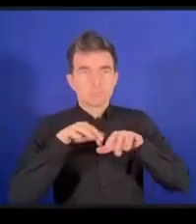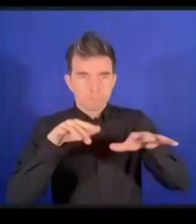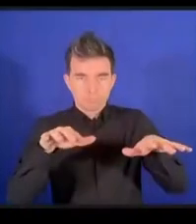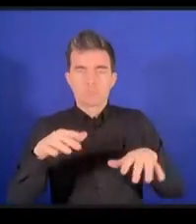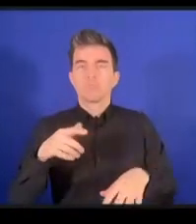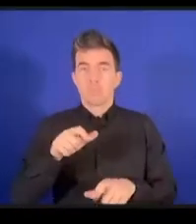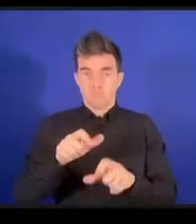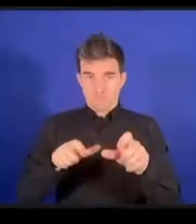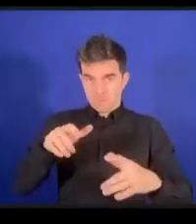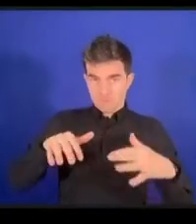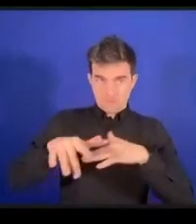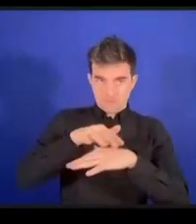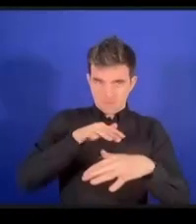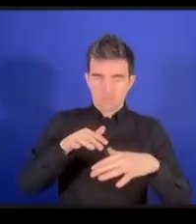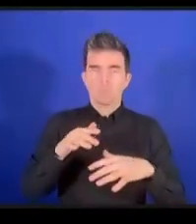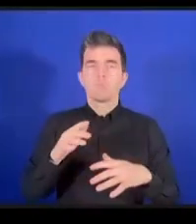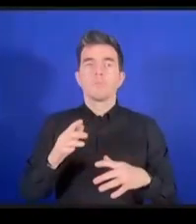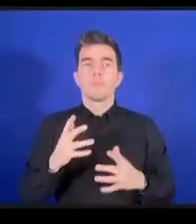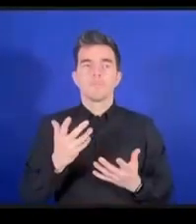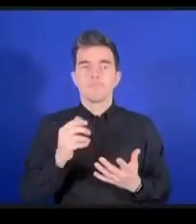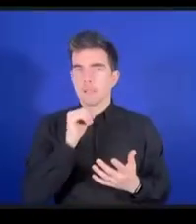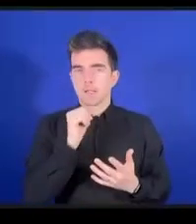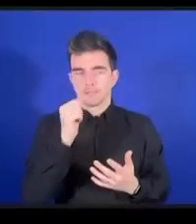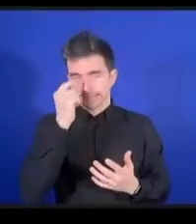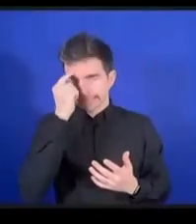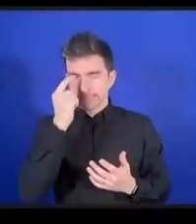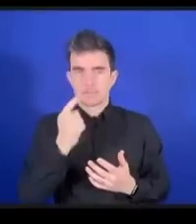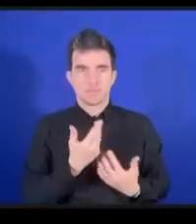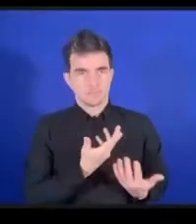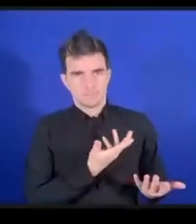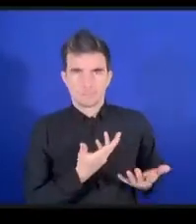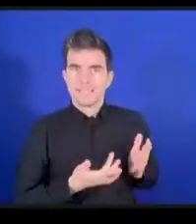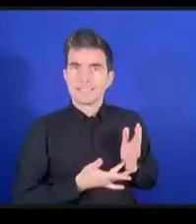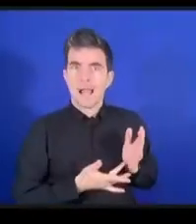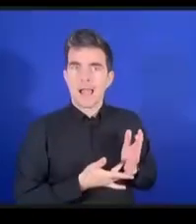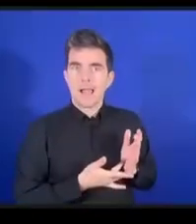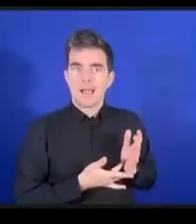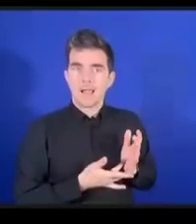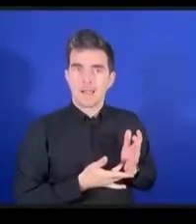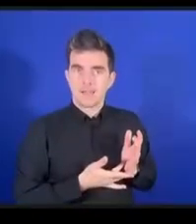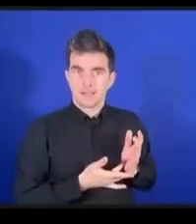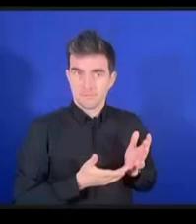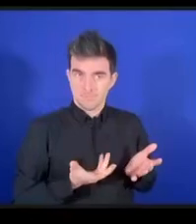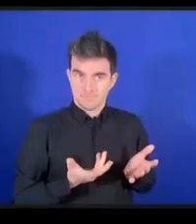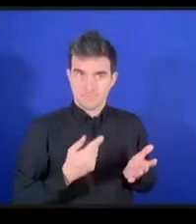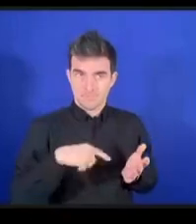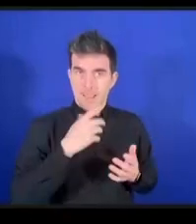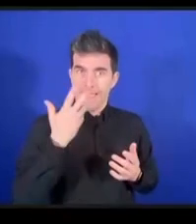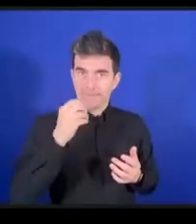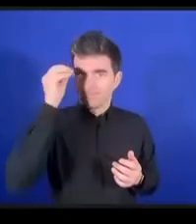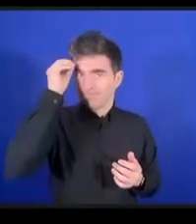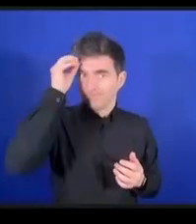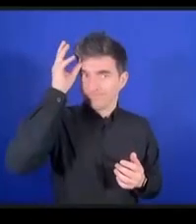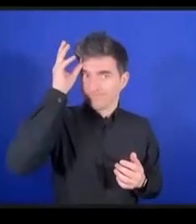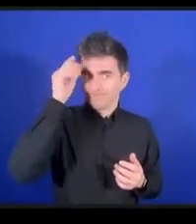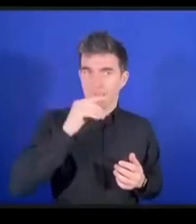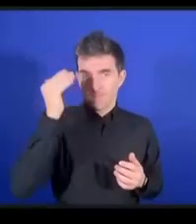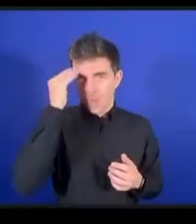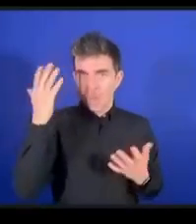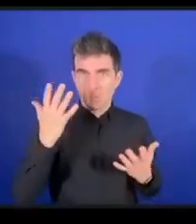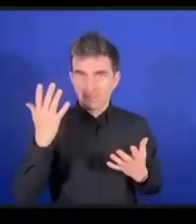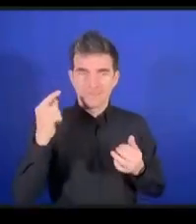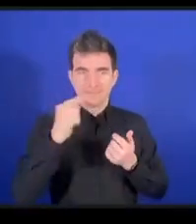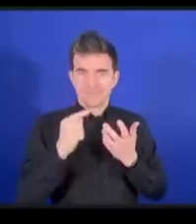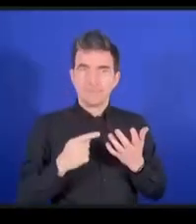的な知識例えばシスムをガバナンスし進化するためのものを含めないと業界